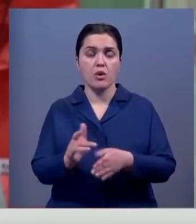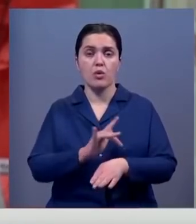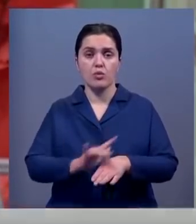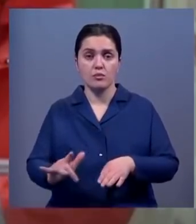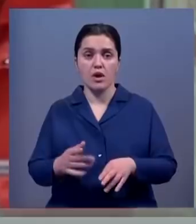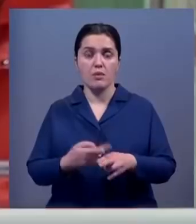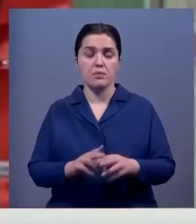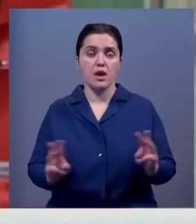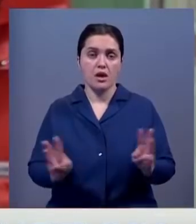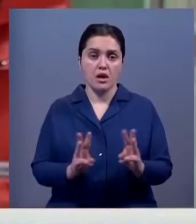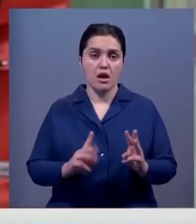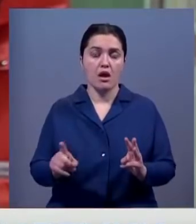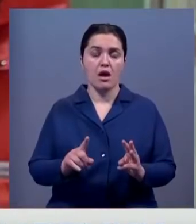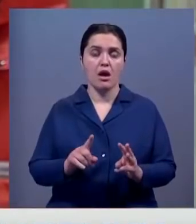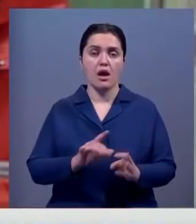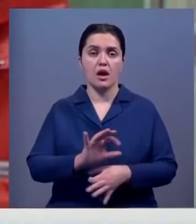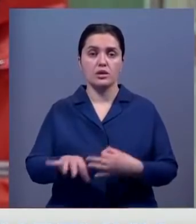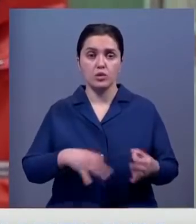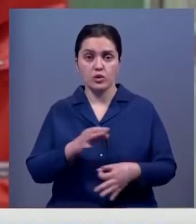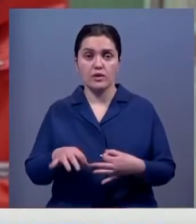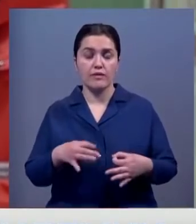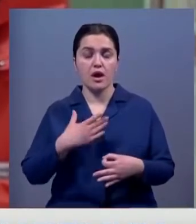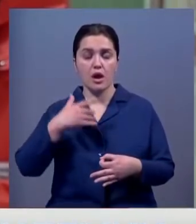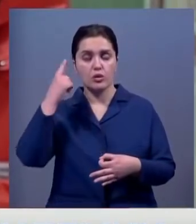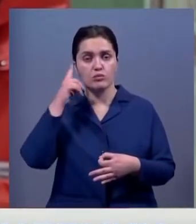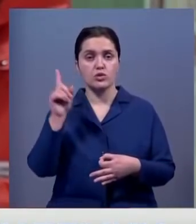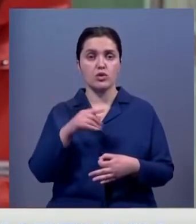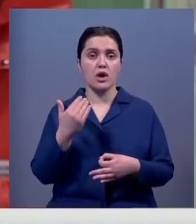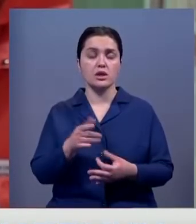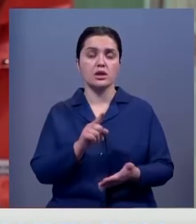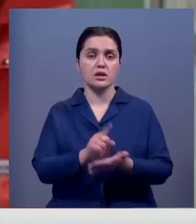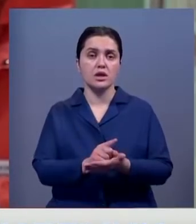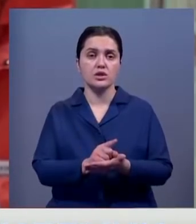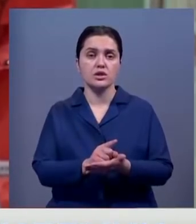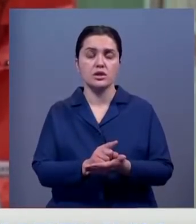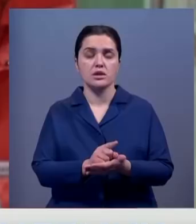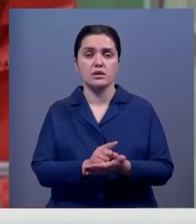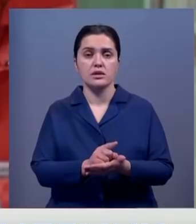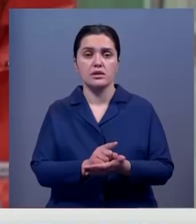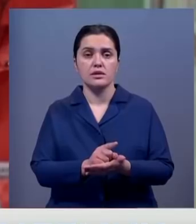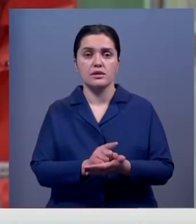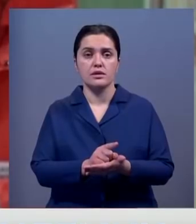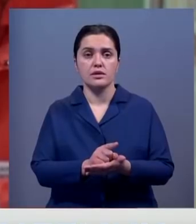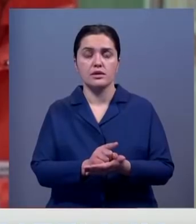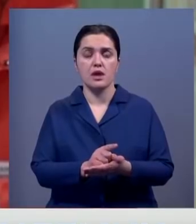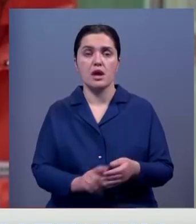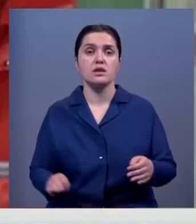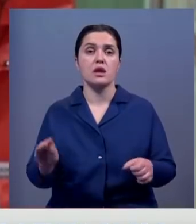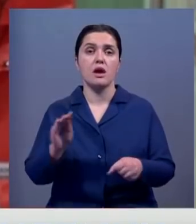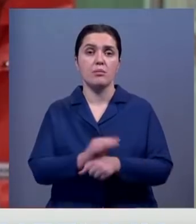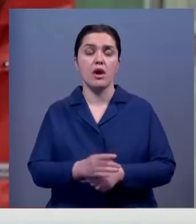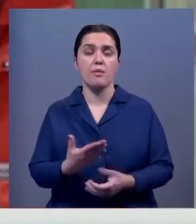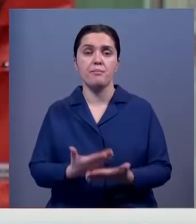данных отходов. Я думаю, здесь уже они должны нам какое-то добавочное